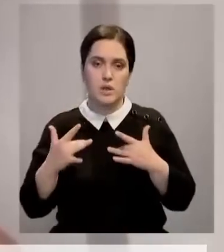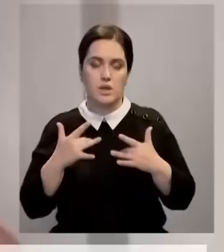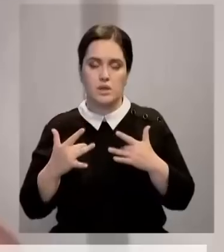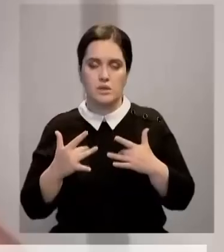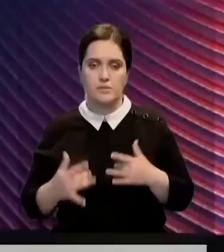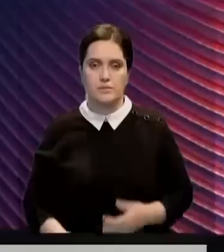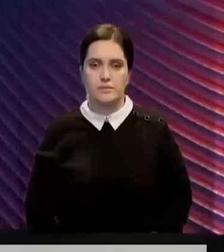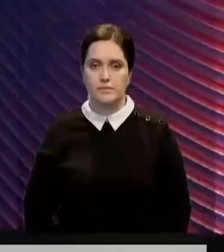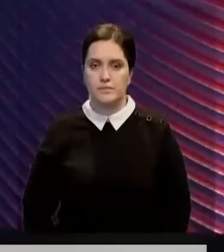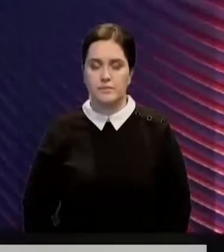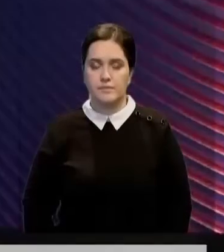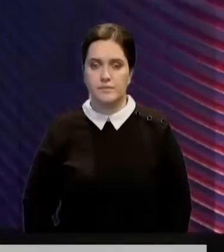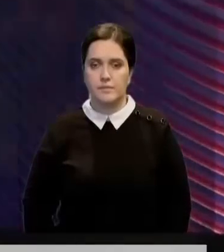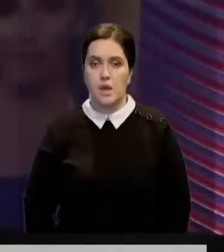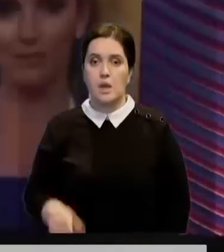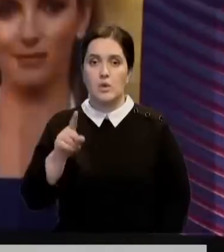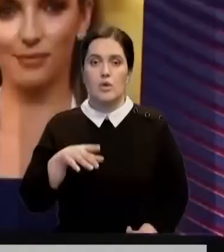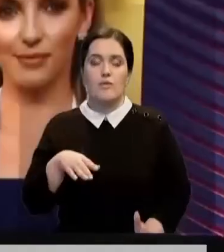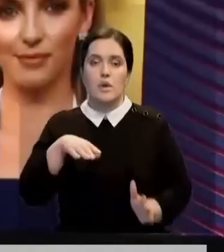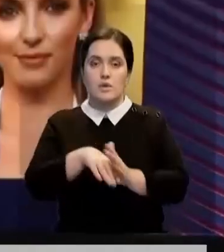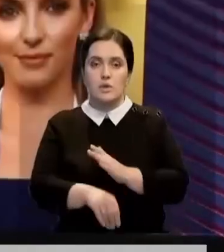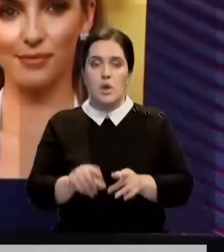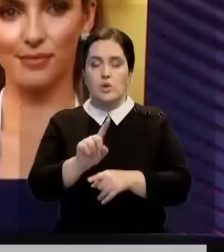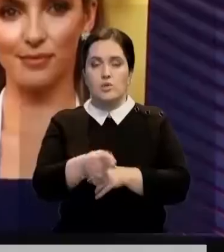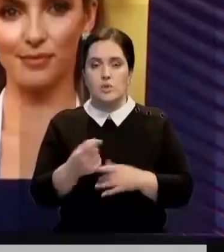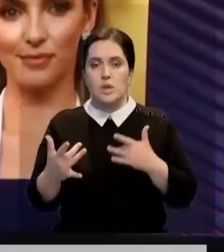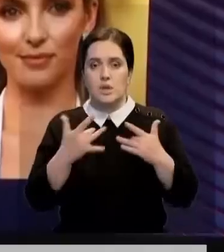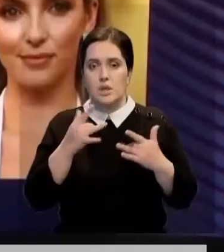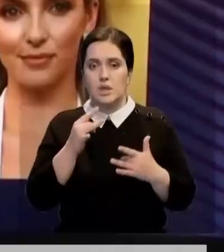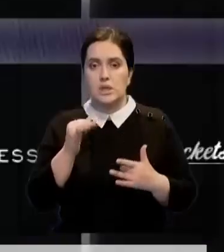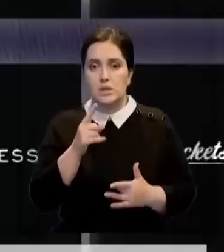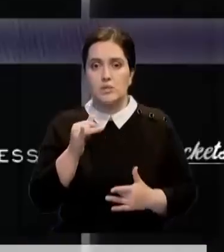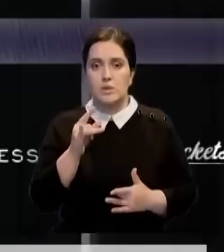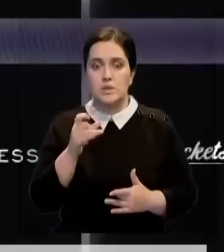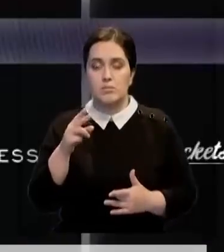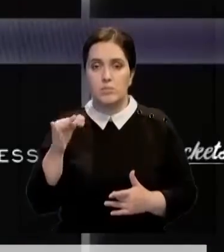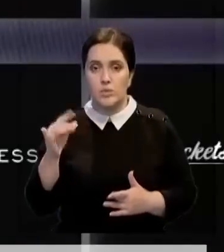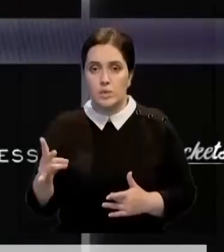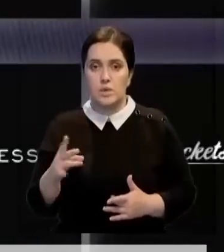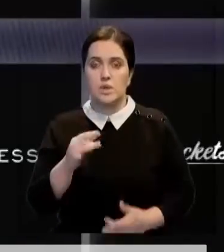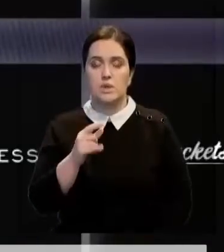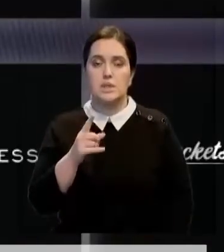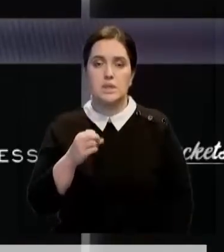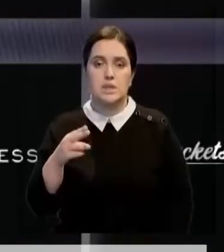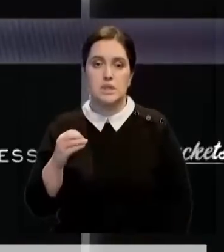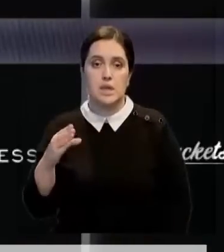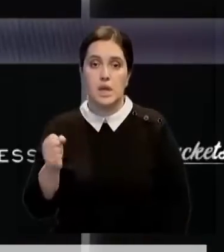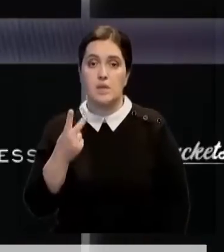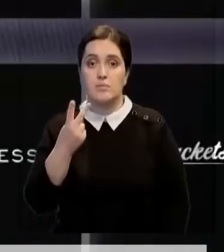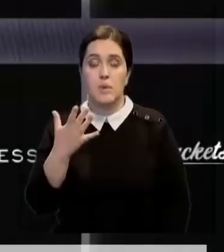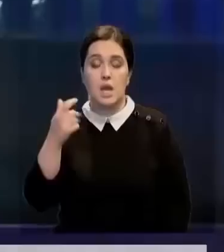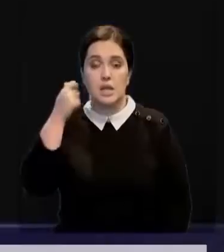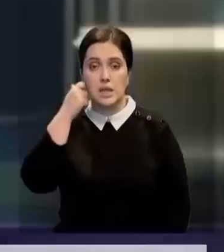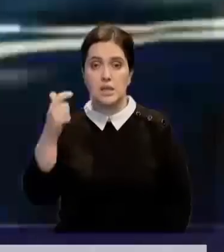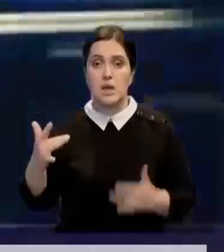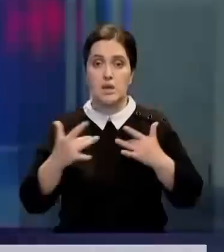талантливых людей. В числе тех, кто вошел в номинацию лучшей актрисы – Рис Уизерспун, Джоди Комер из НДА. 25-летняя